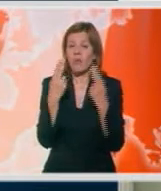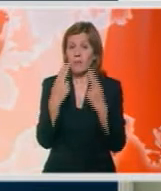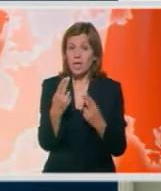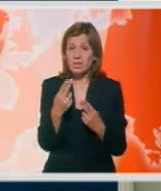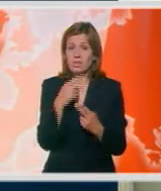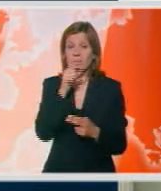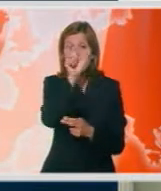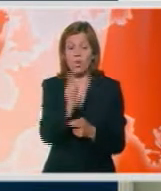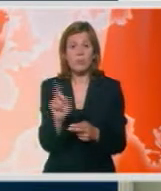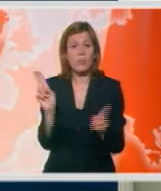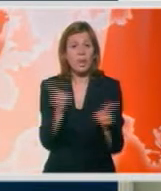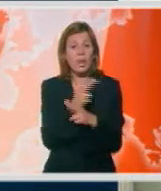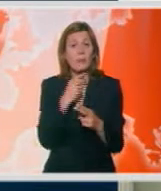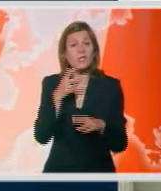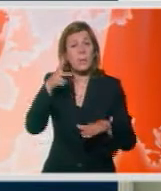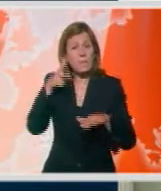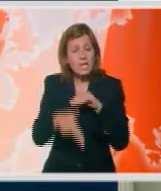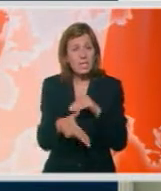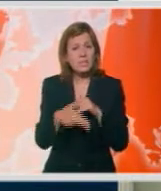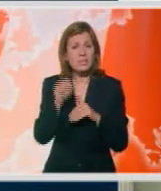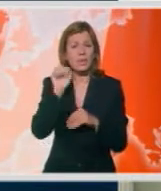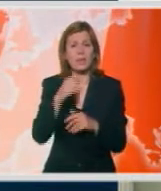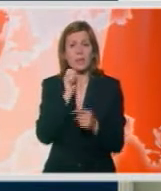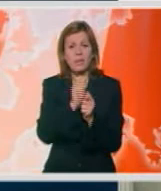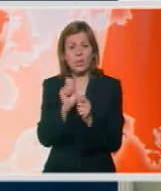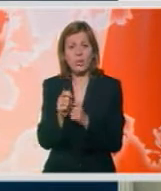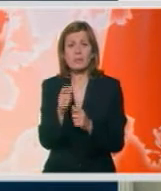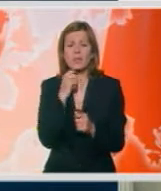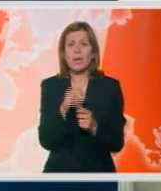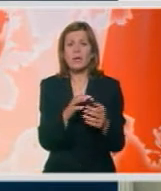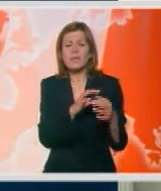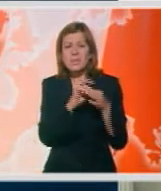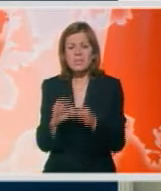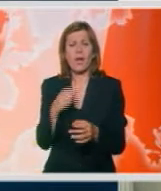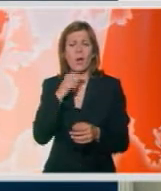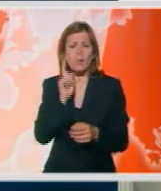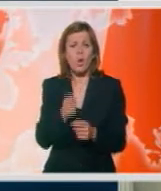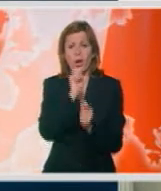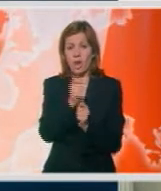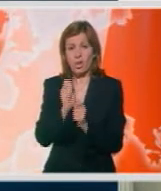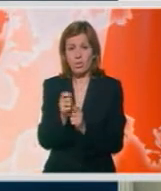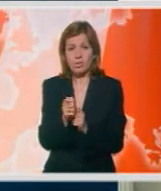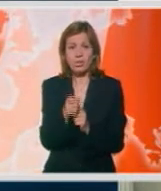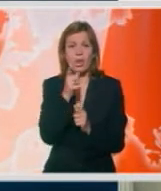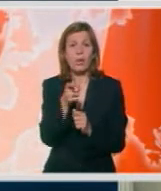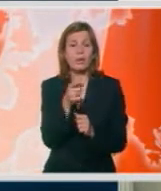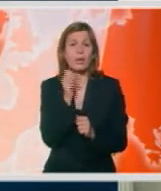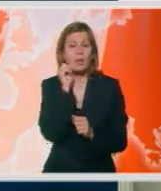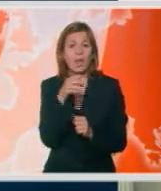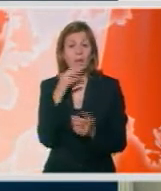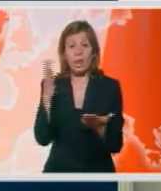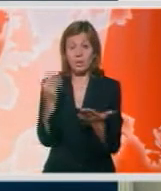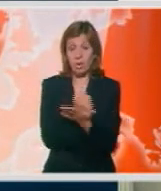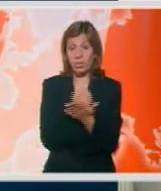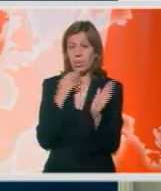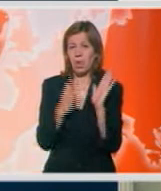da osoba ne može da prestane da upražnjiva to aktivnost, to znači da se kocka onda kada ove dobije,